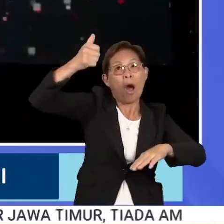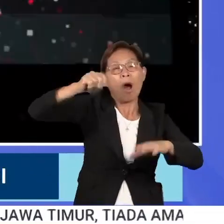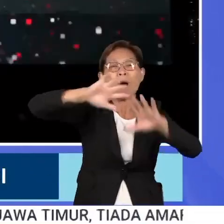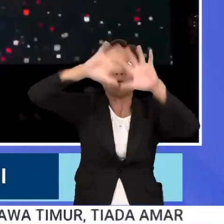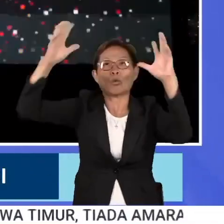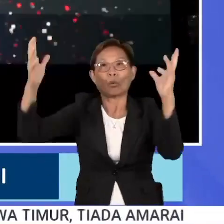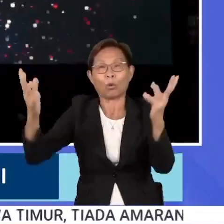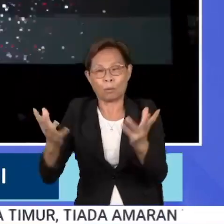global.